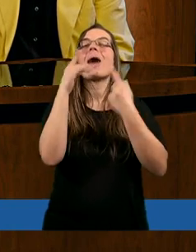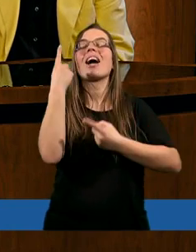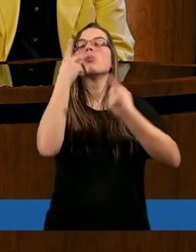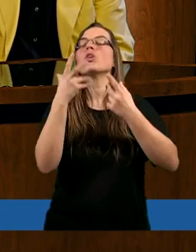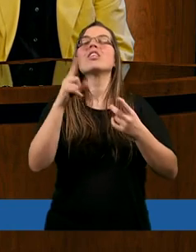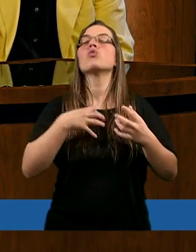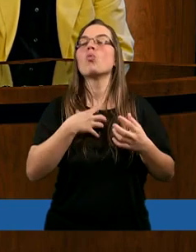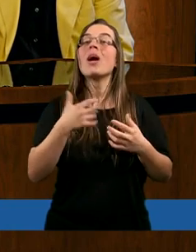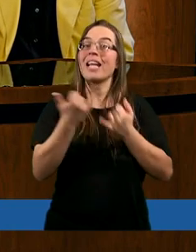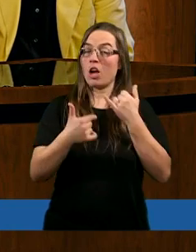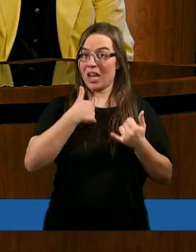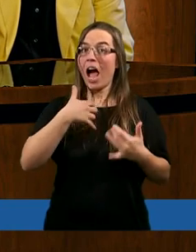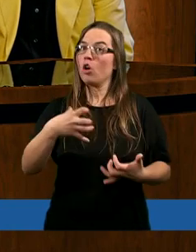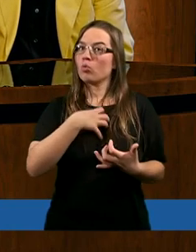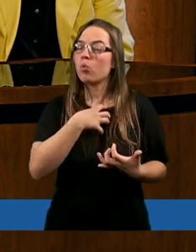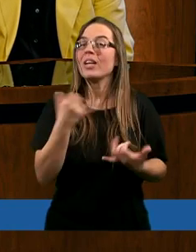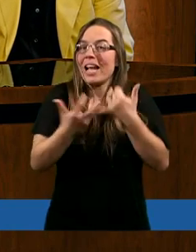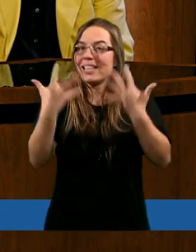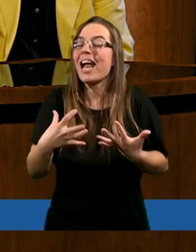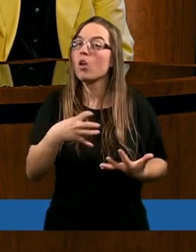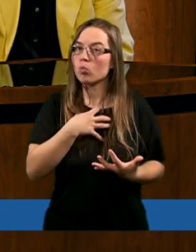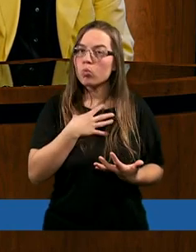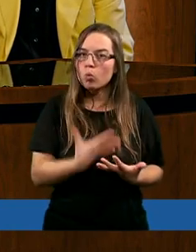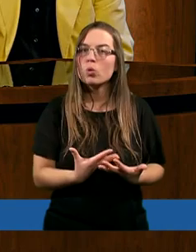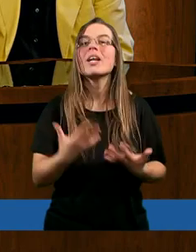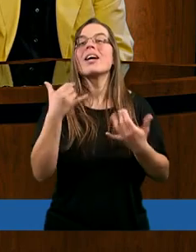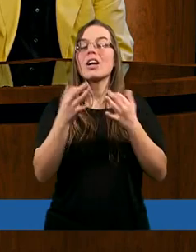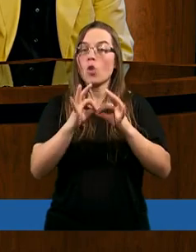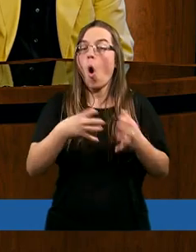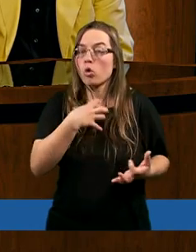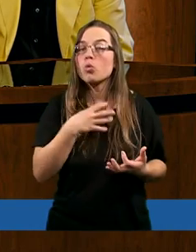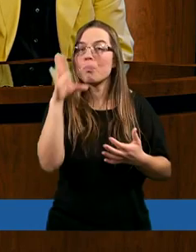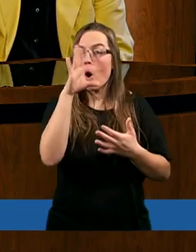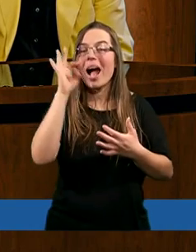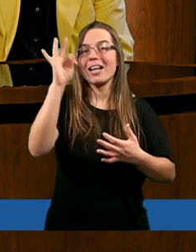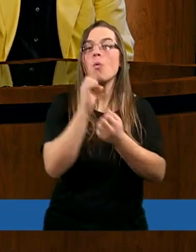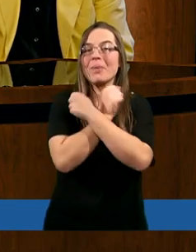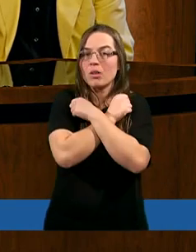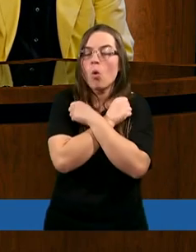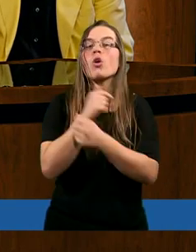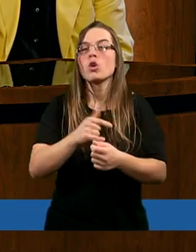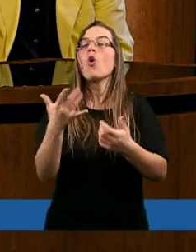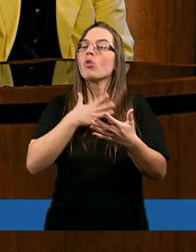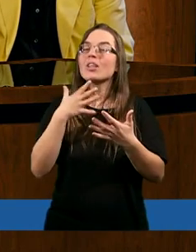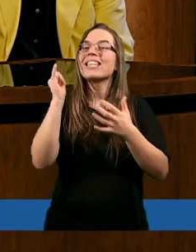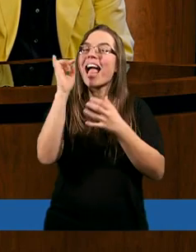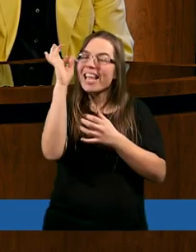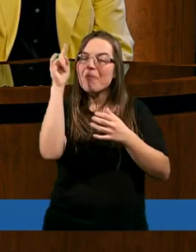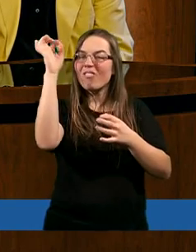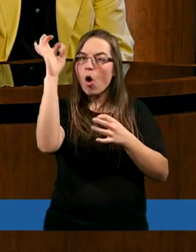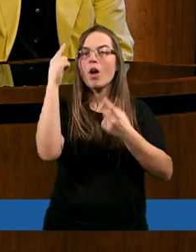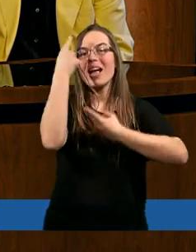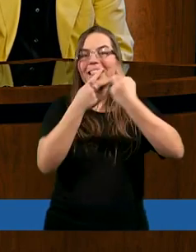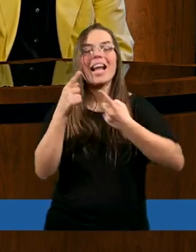bo gdyby czuł, gdyby chciał czuć, to by odczuł Boga jego miłość i jego intencje,